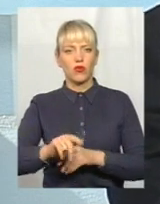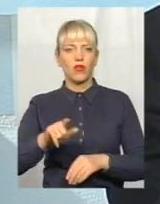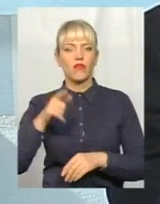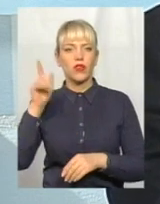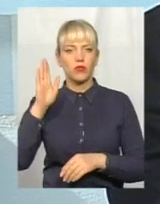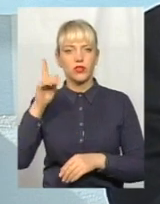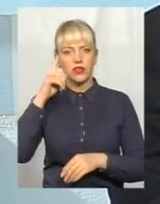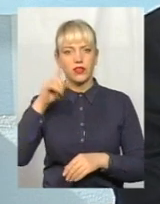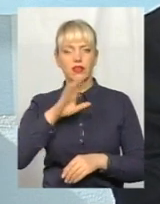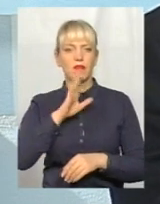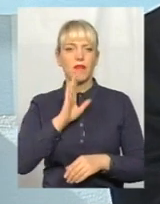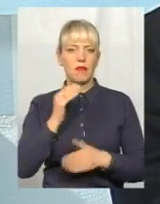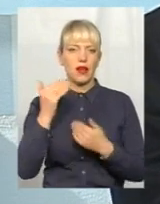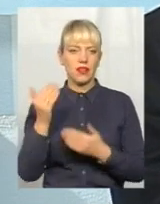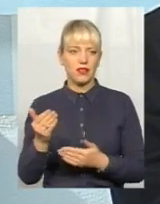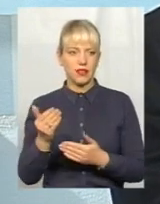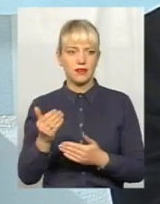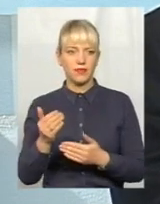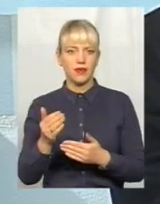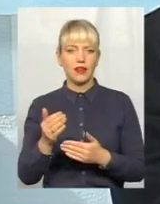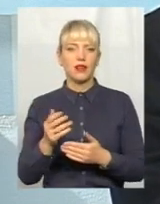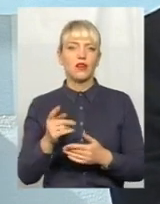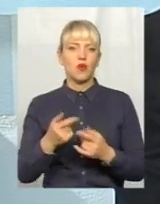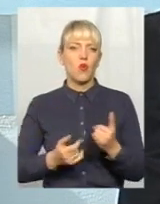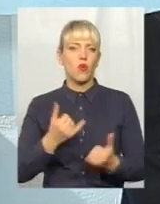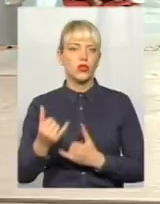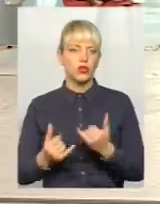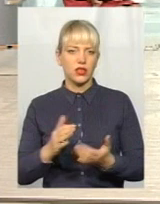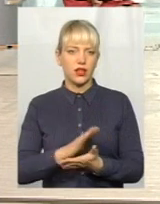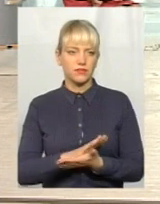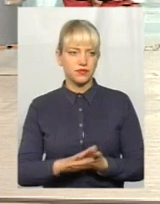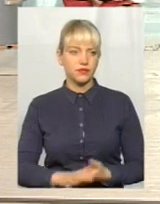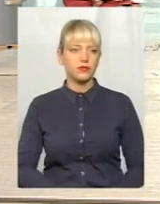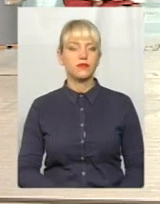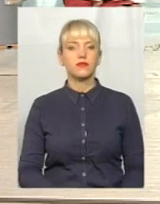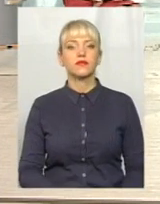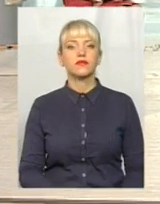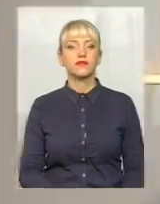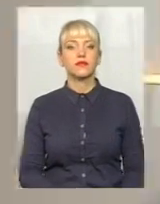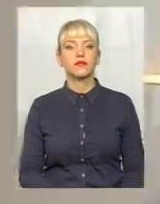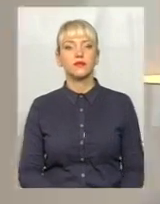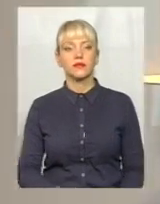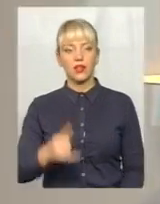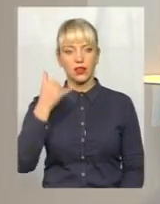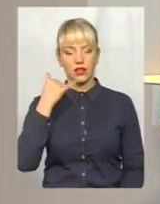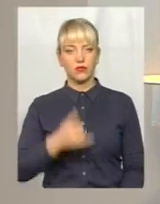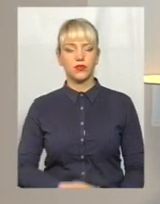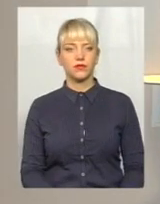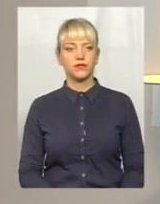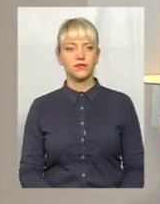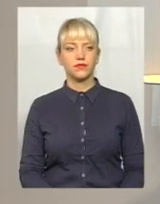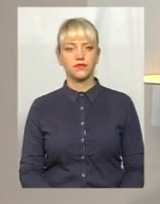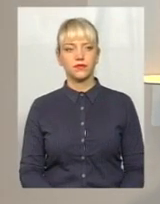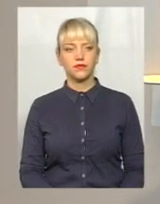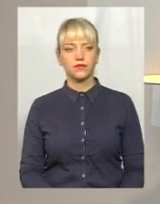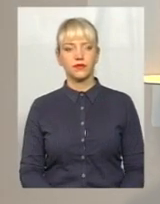знати, що мама її ухожена. Дякую, пане Леонід. У нас є на зв'язку глядач. Давайте